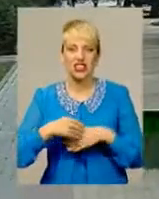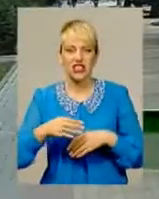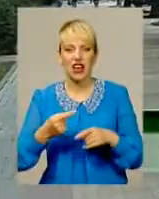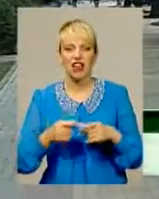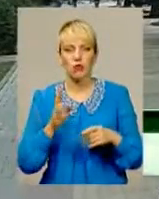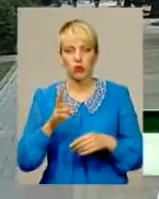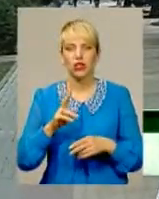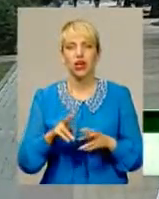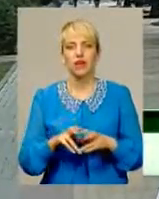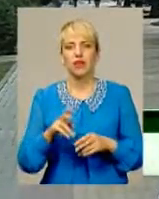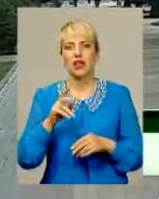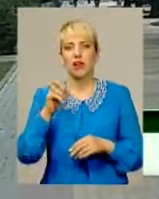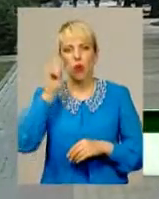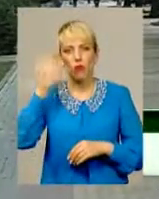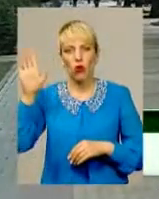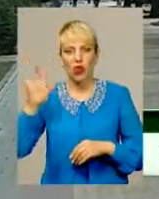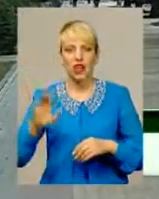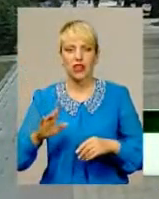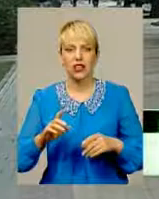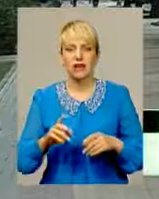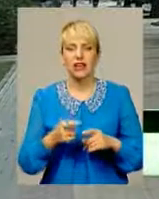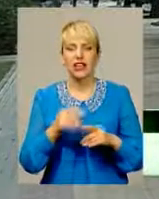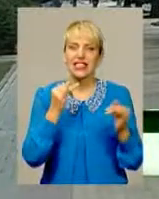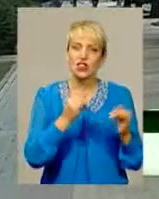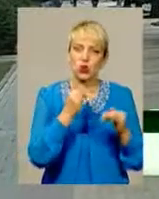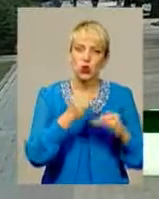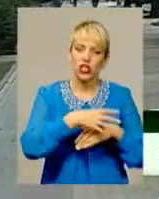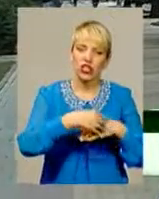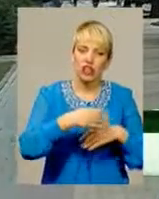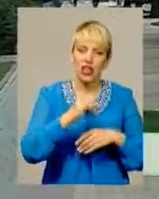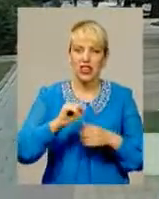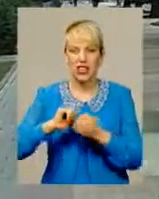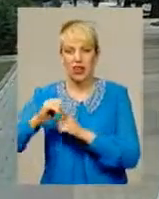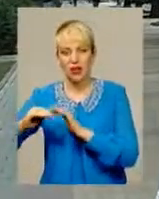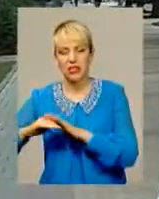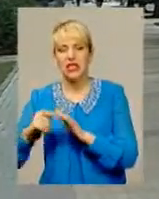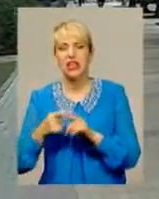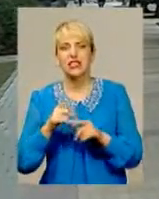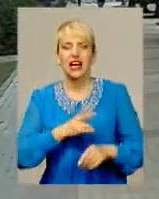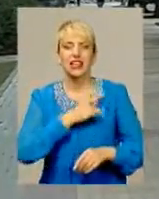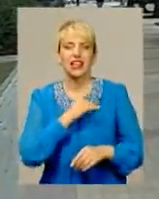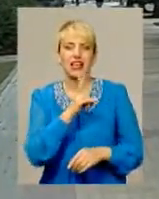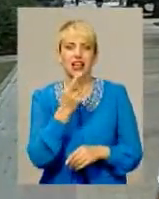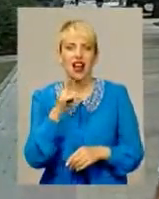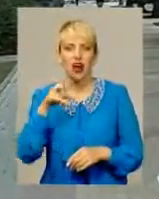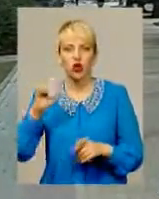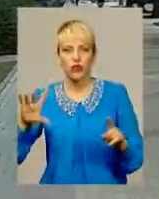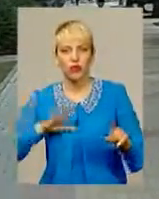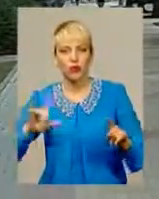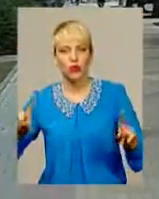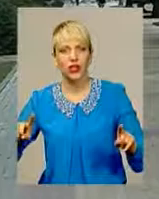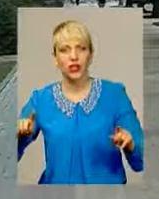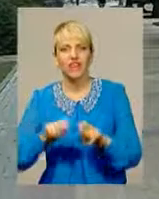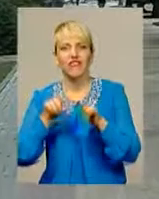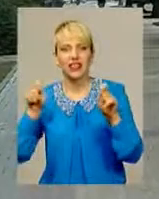фольклором, з історією камінця і історією Швейцарії. Там кам'янець відкрили князі Кріотовичі, знайшли місцину, лучники.